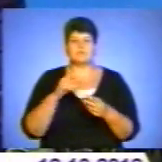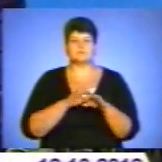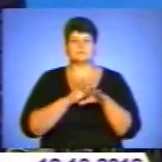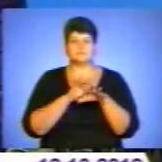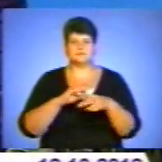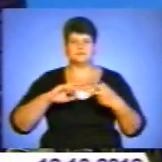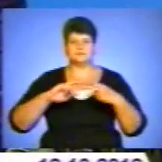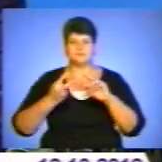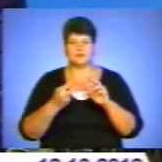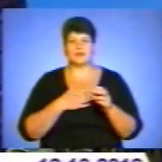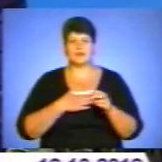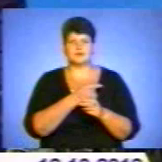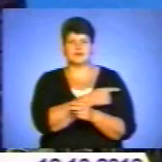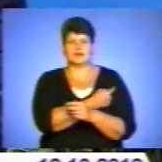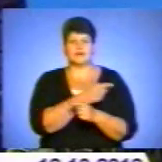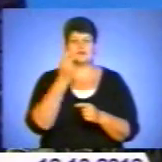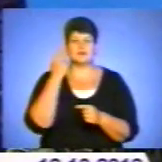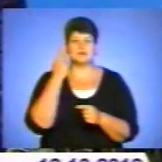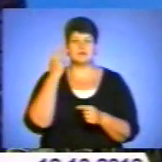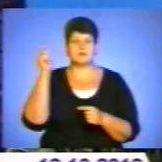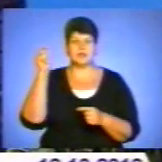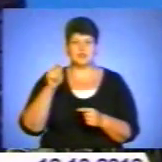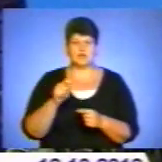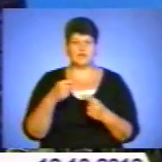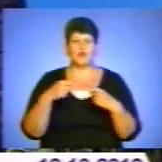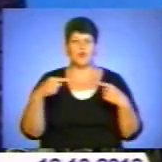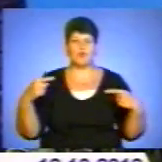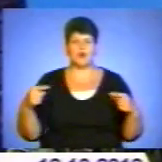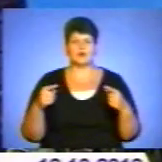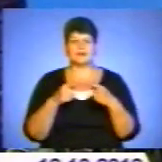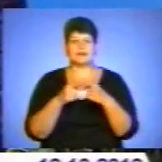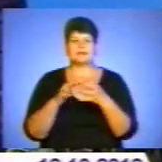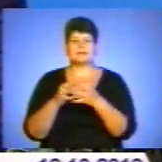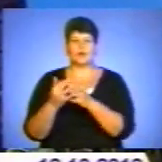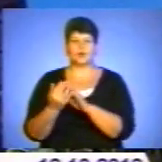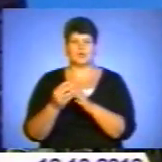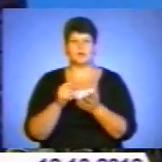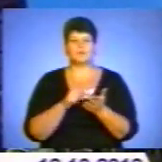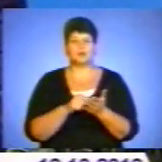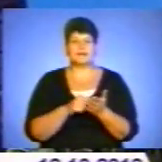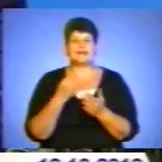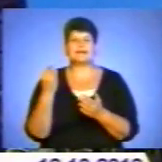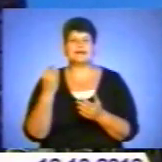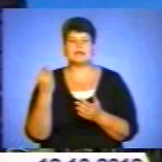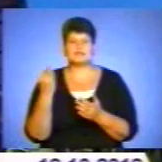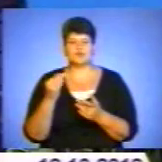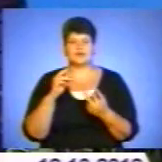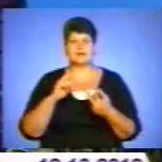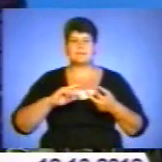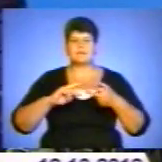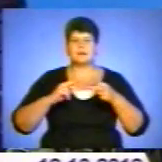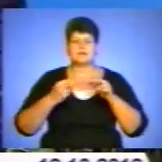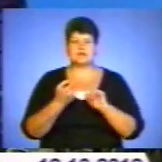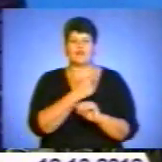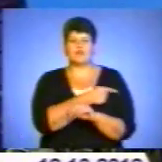Я завжди приїжджаю в любой населенний пункт, інтересуюсь. Те преобразования в медицині,